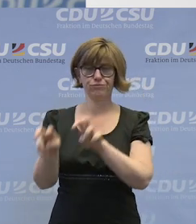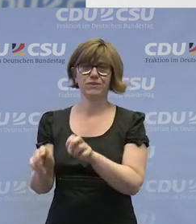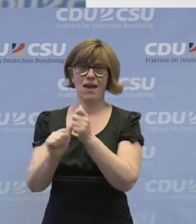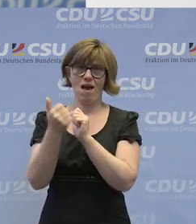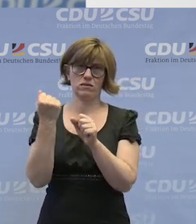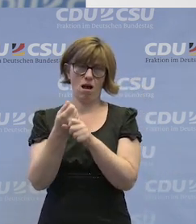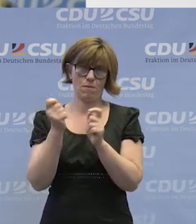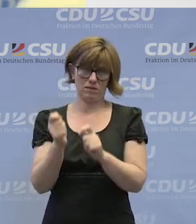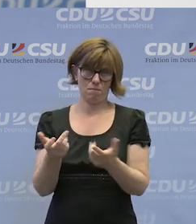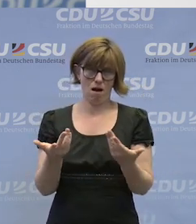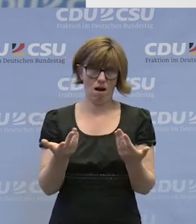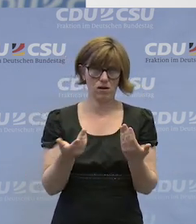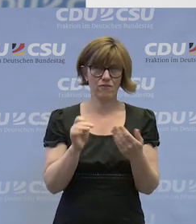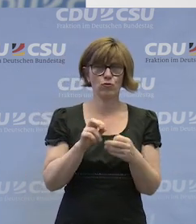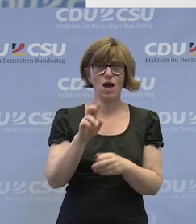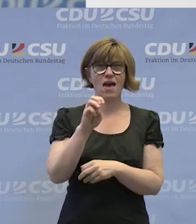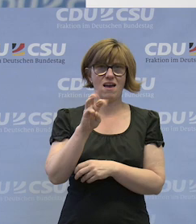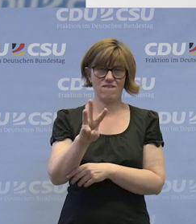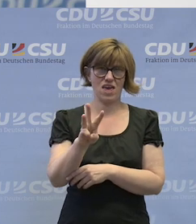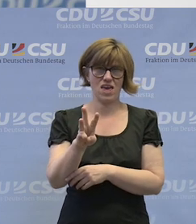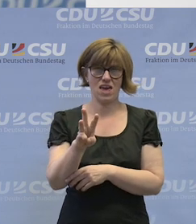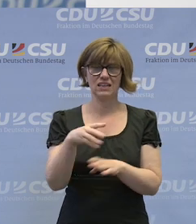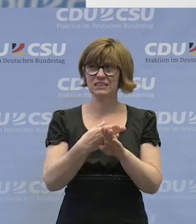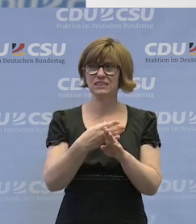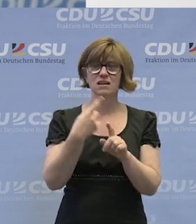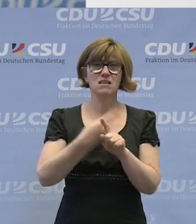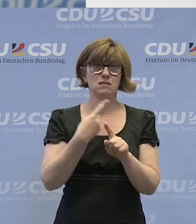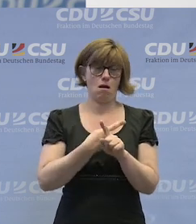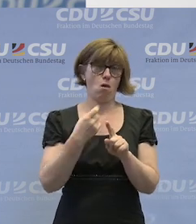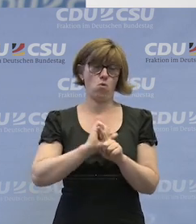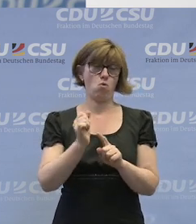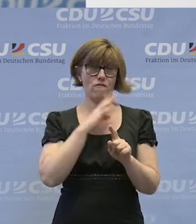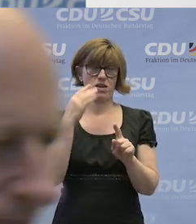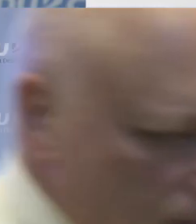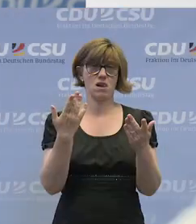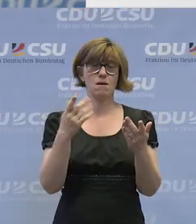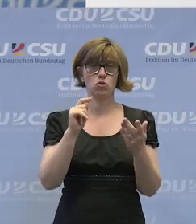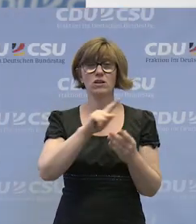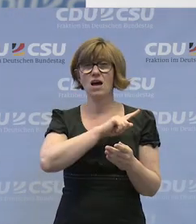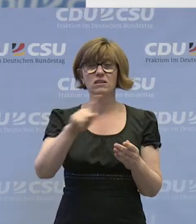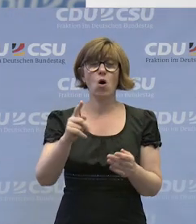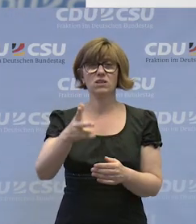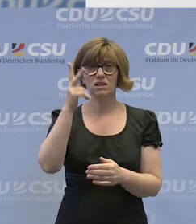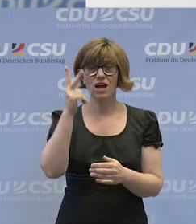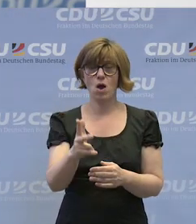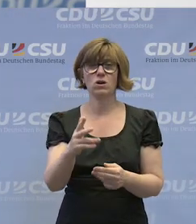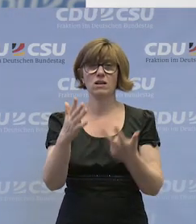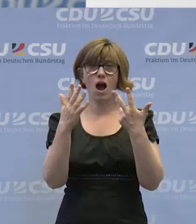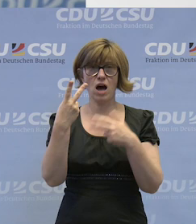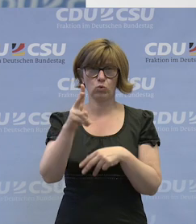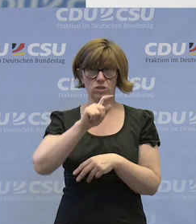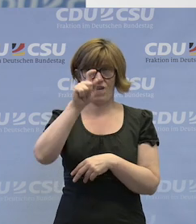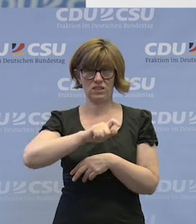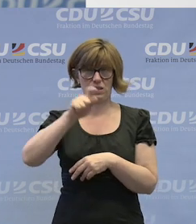ersten Arbeitsmarkt für Nordrhein-Westfalen. Und das ist eine ziemlich stolze Zahl. Da geht es nämlich um 1.328